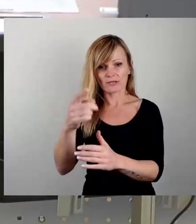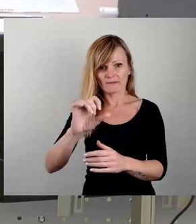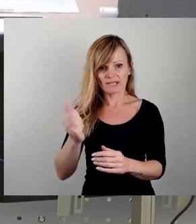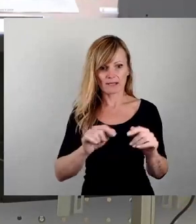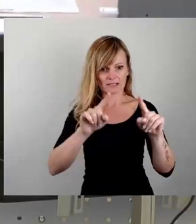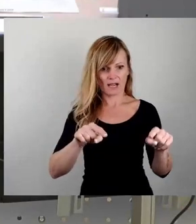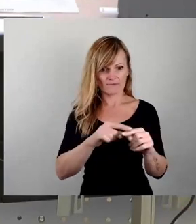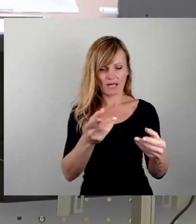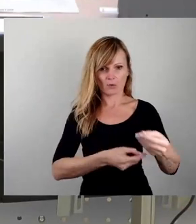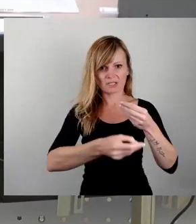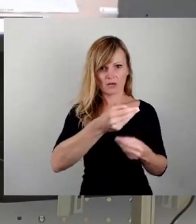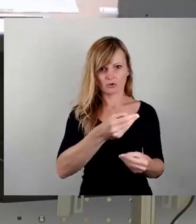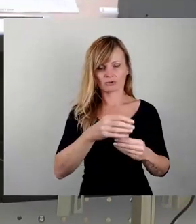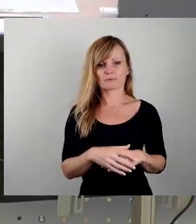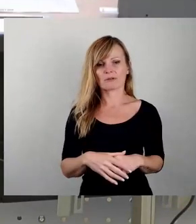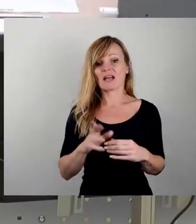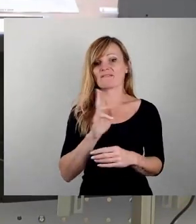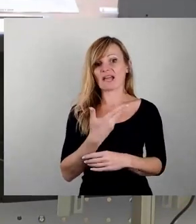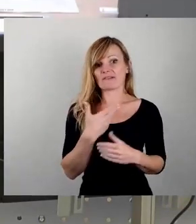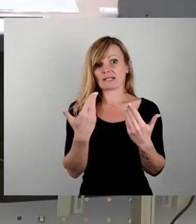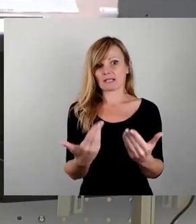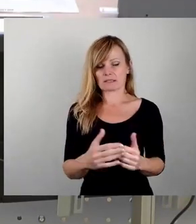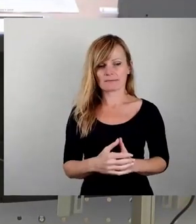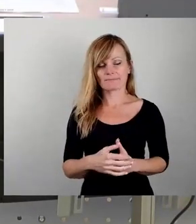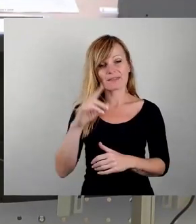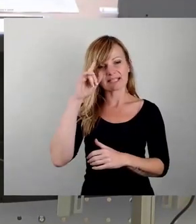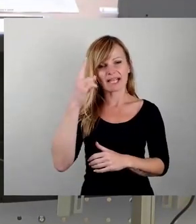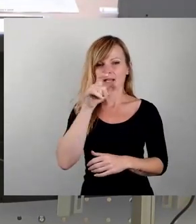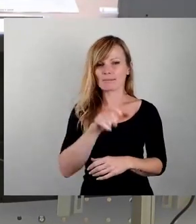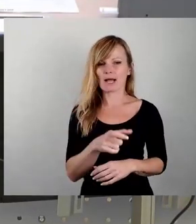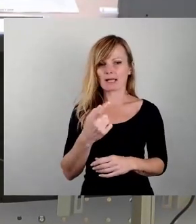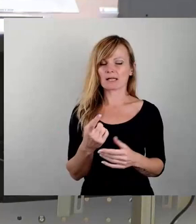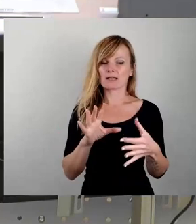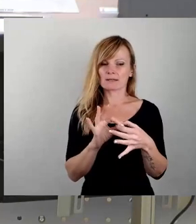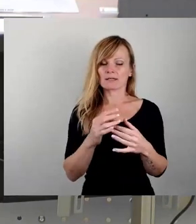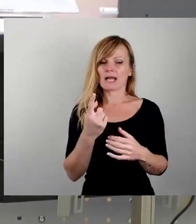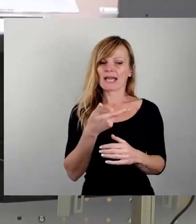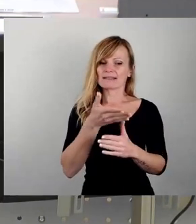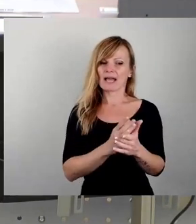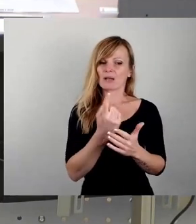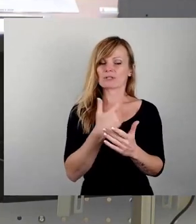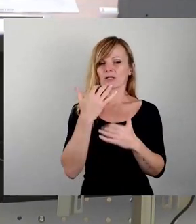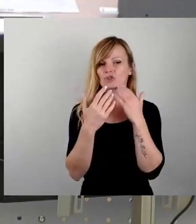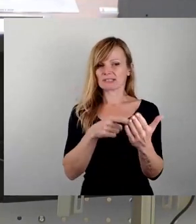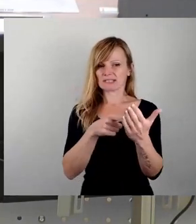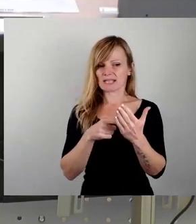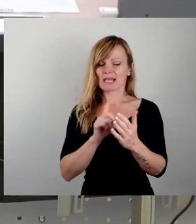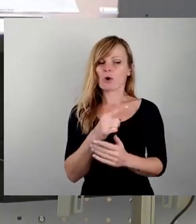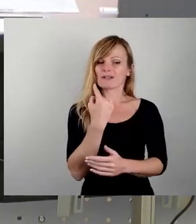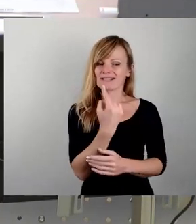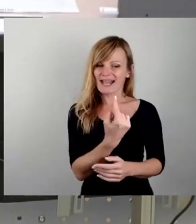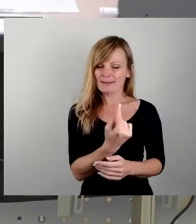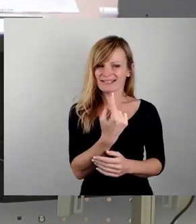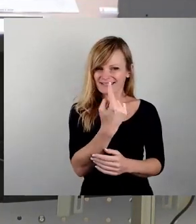Sie sehen, die Denkmäler repräsentieren nicht nur ein Stück unserer Geschichte, sondern sind auch immer ein Teil selbst davon und deshalb